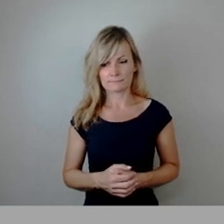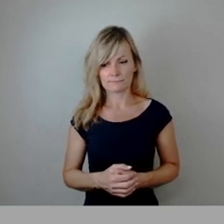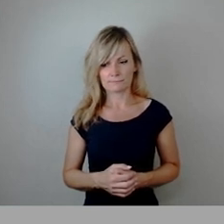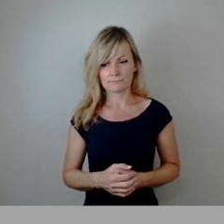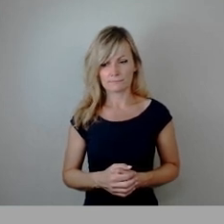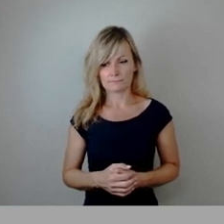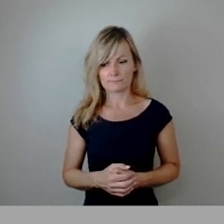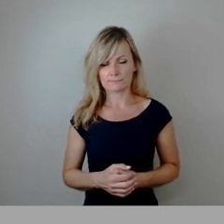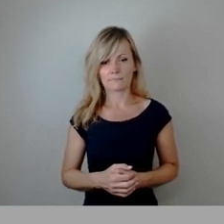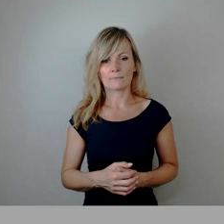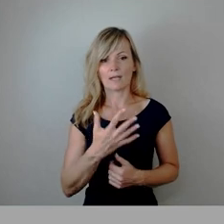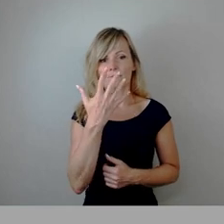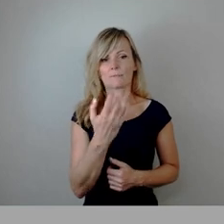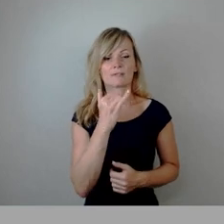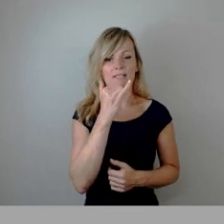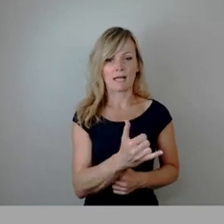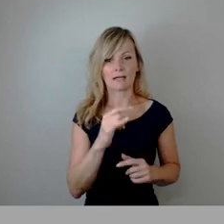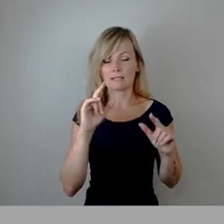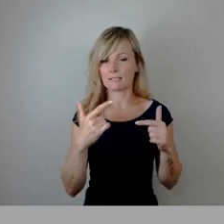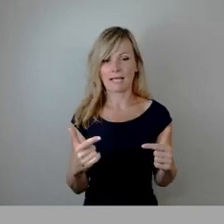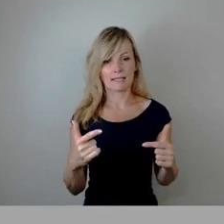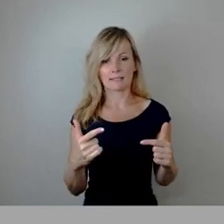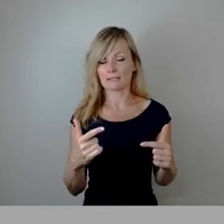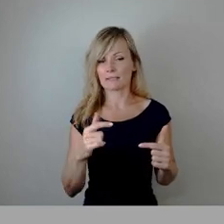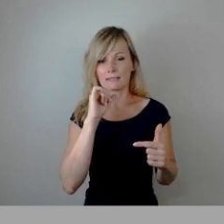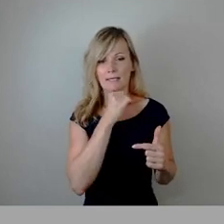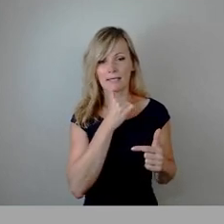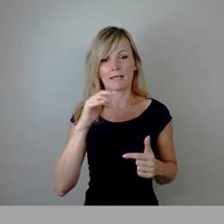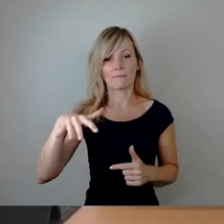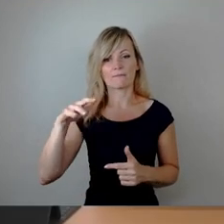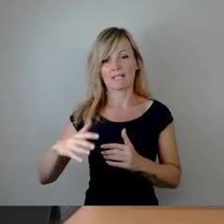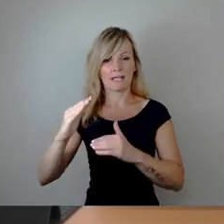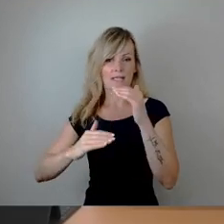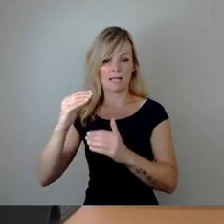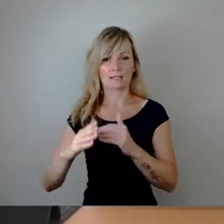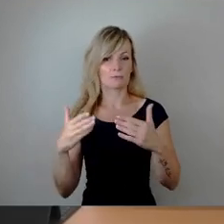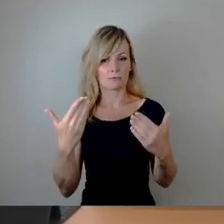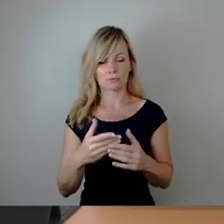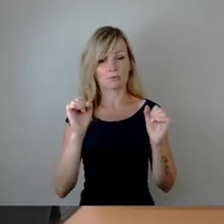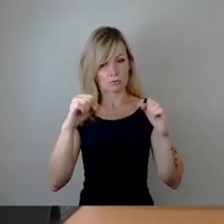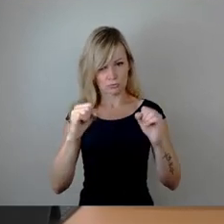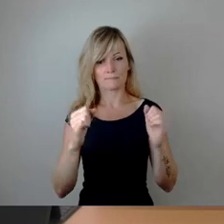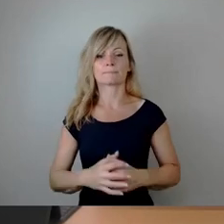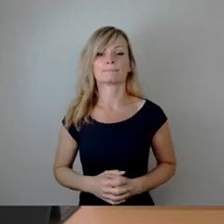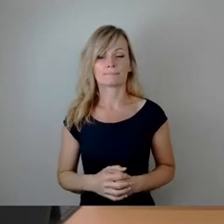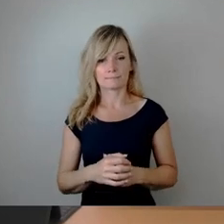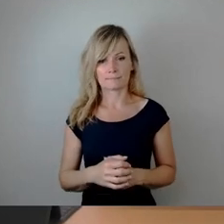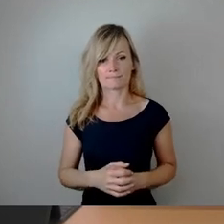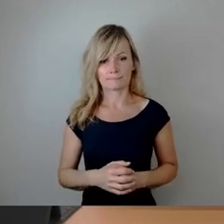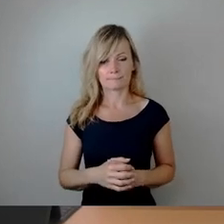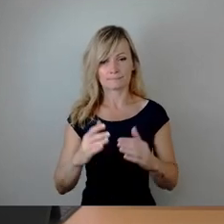50 Ja, keine Nein, 15 Enthaltungen. so zugestimmt. Bringt uns zum